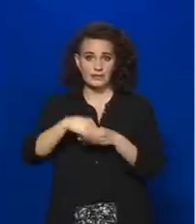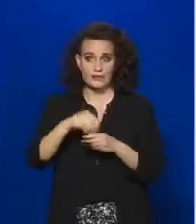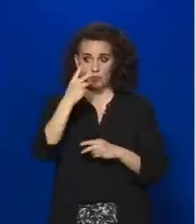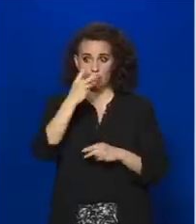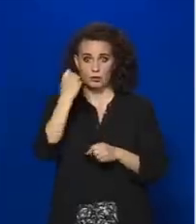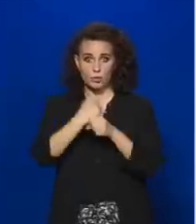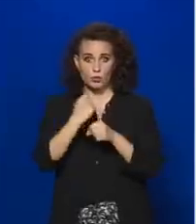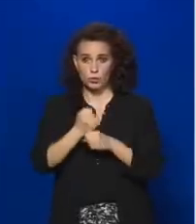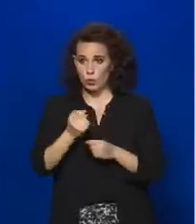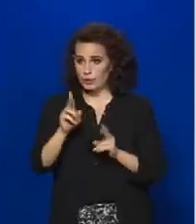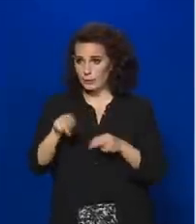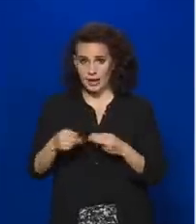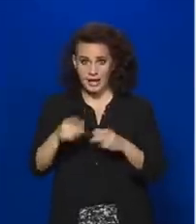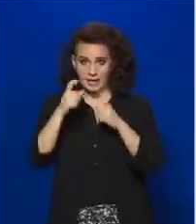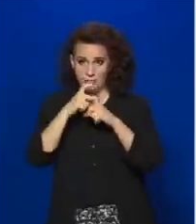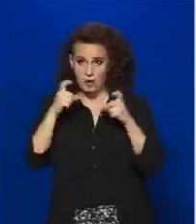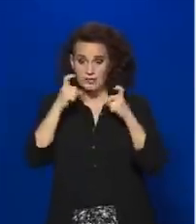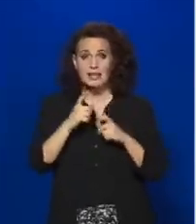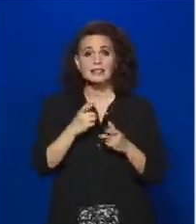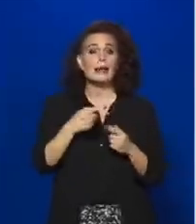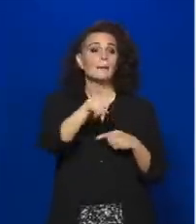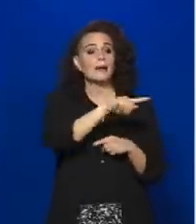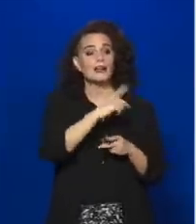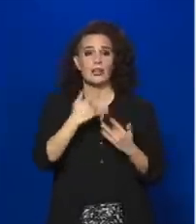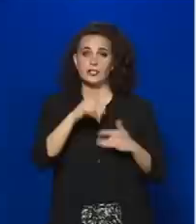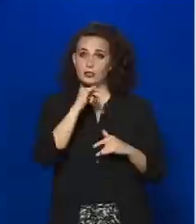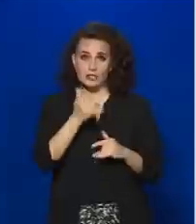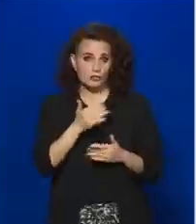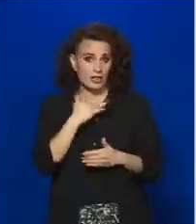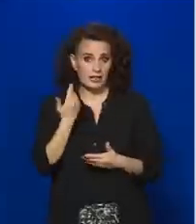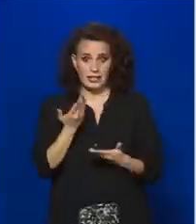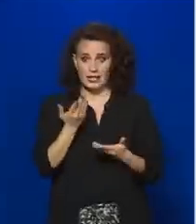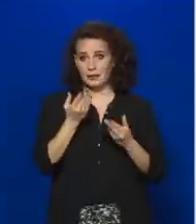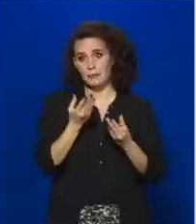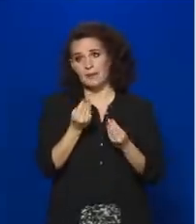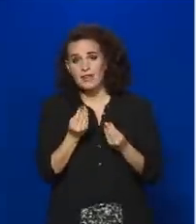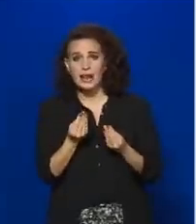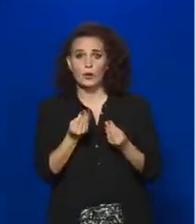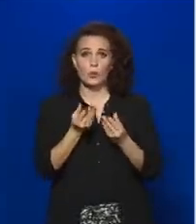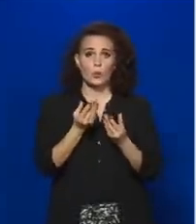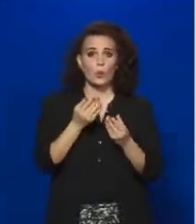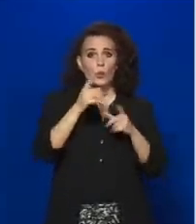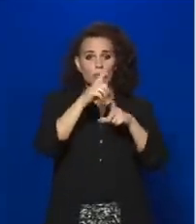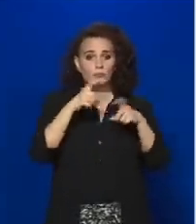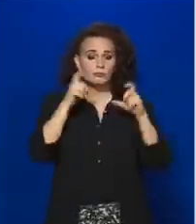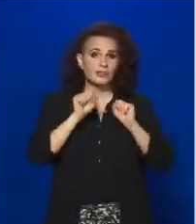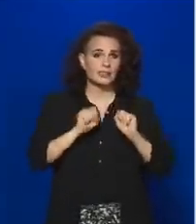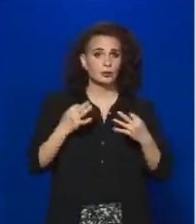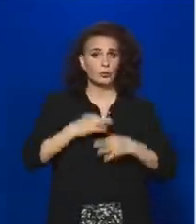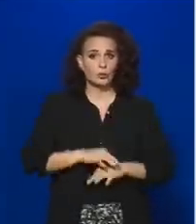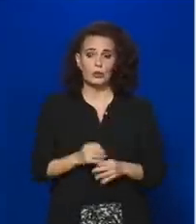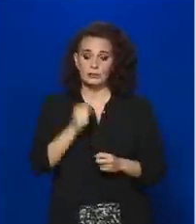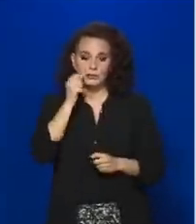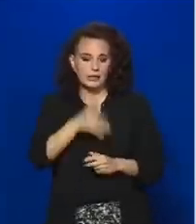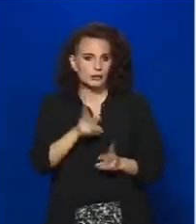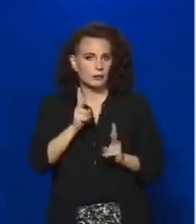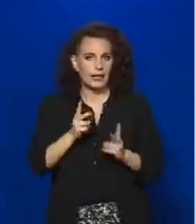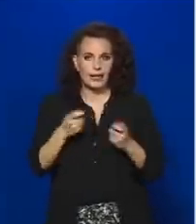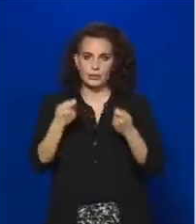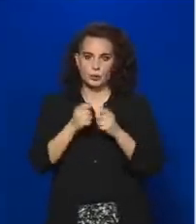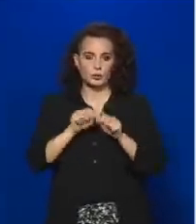szakdolgozók, de egyéb helyeken sincs elegenő és megfelelő minőségű védőruha. Erről naponta lehet olvasni a közösségi portálokon.